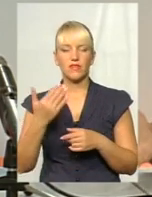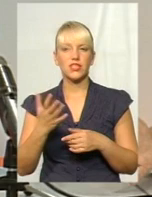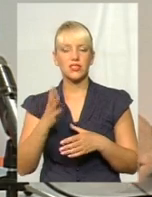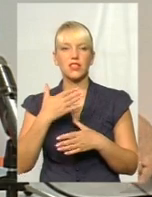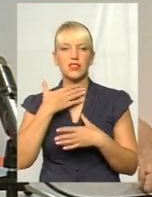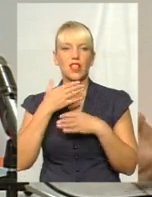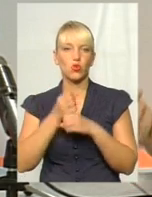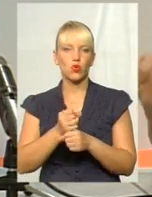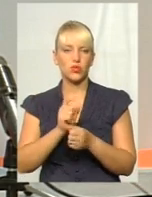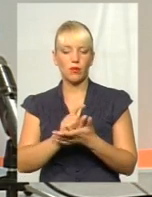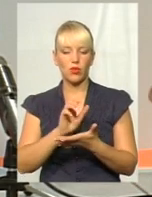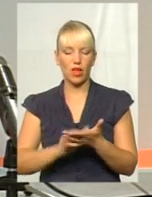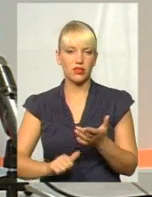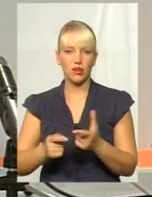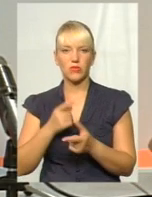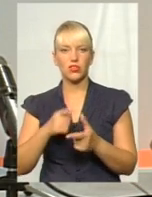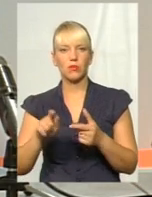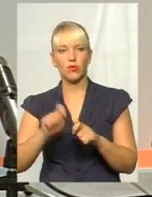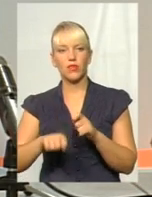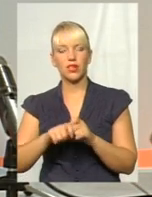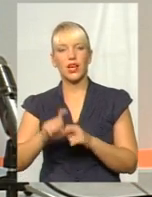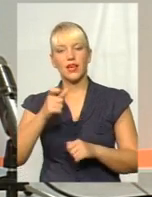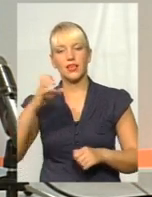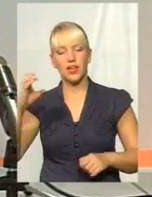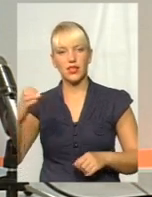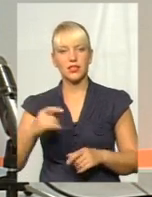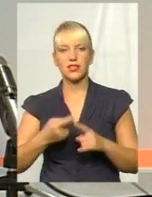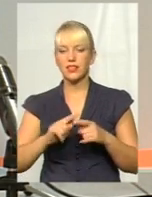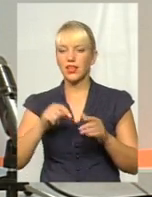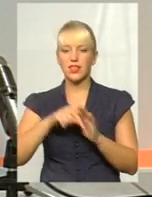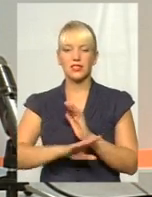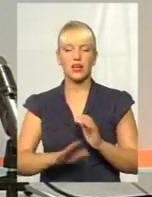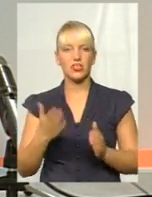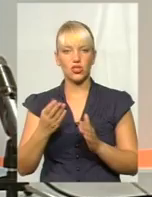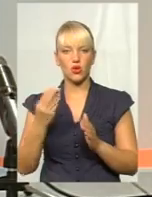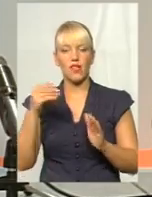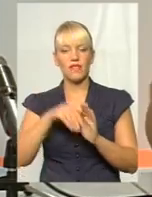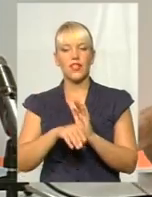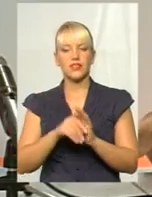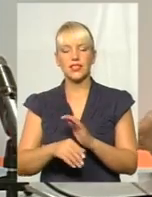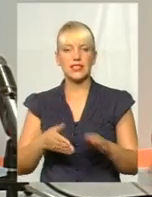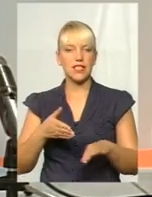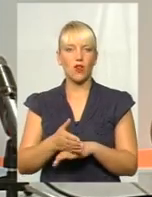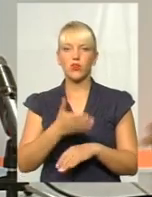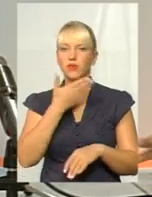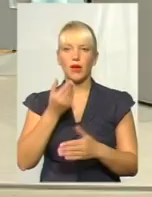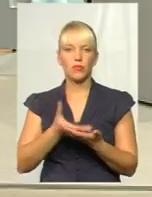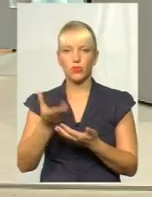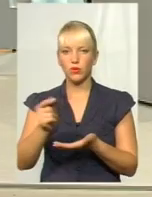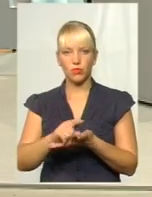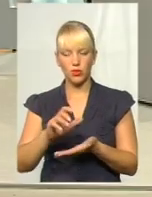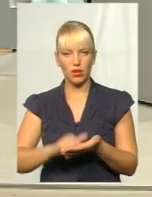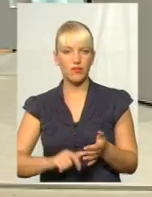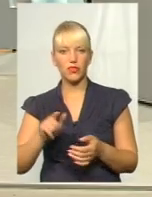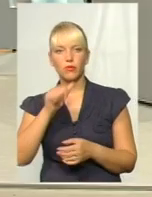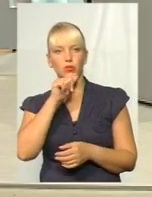податками чи перевірками. Натомість в Європейському Союзі це не означає, що інвестор, якщо заходить, то він не сплачує податки, він знаходиться в